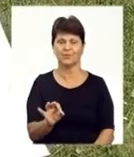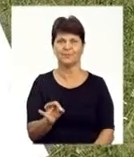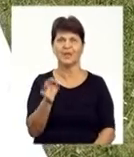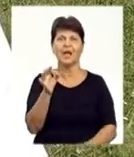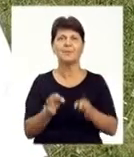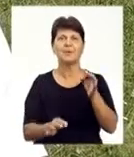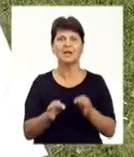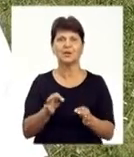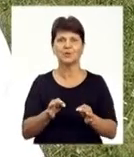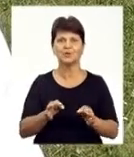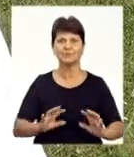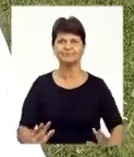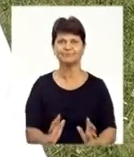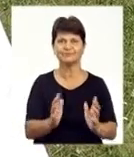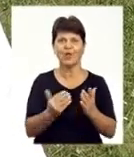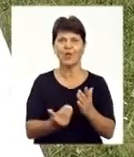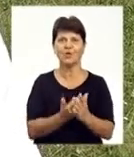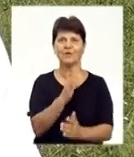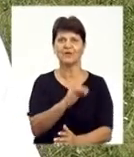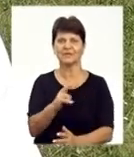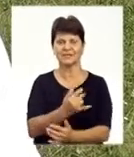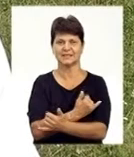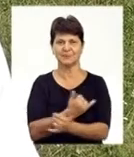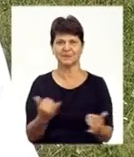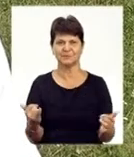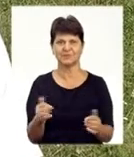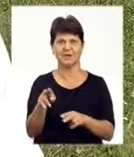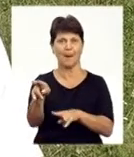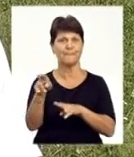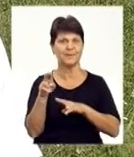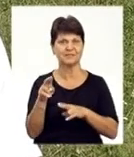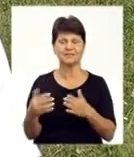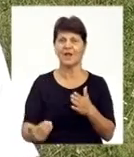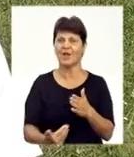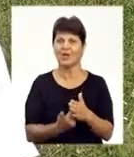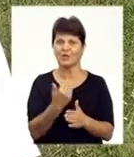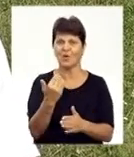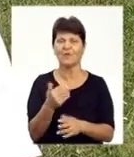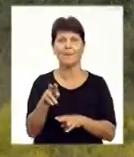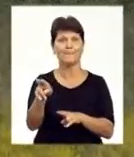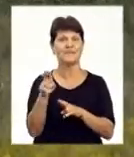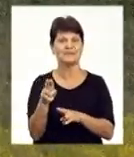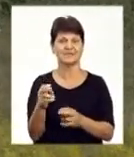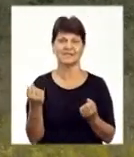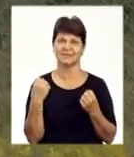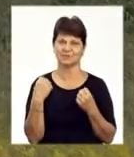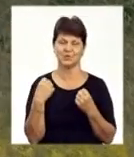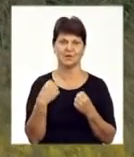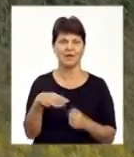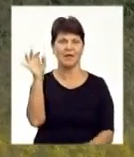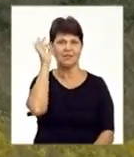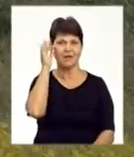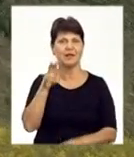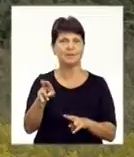природу підживити новим видом, забезпечити мисливців новим мисливським видом. Також нагадують